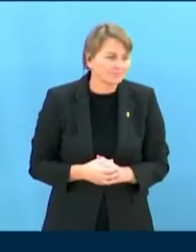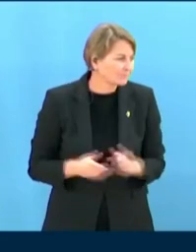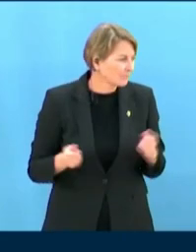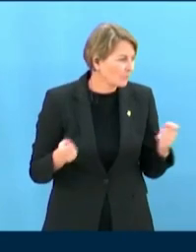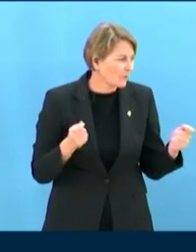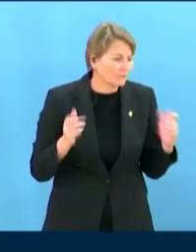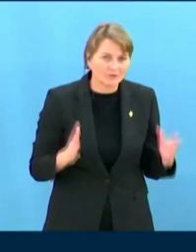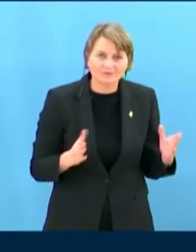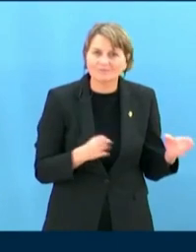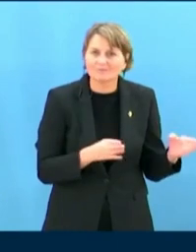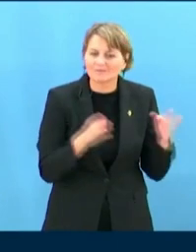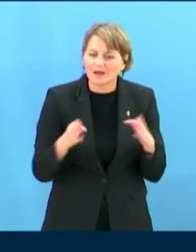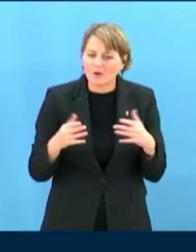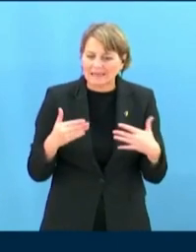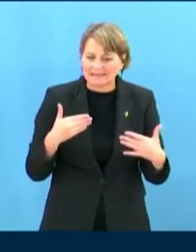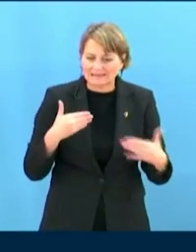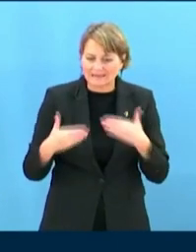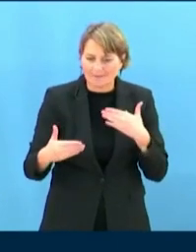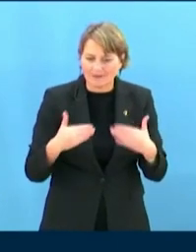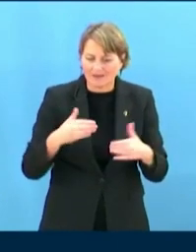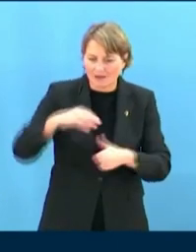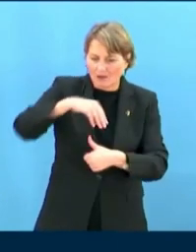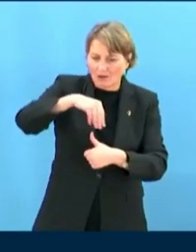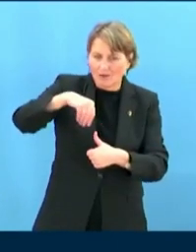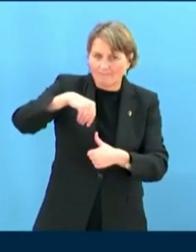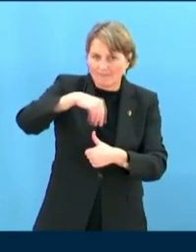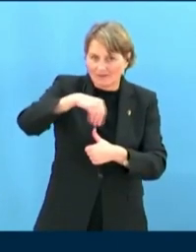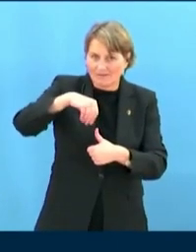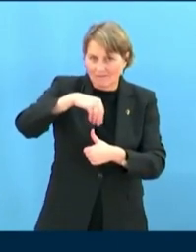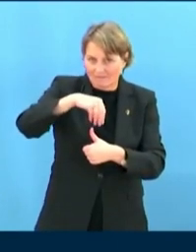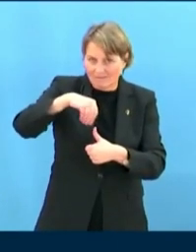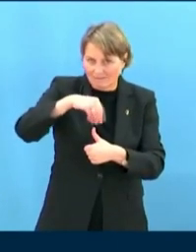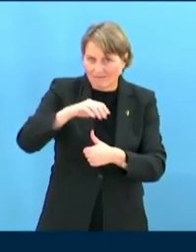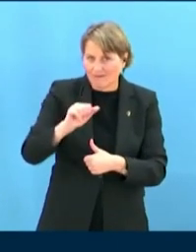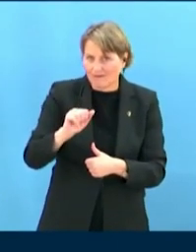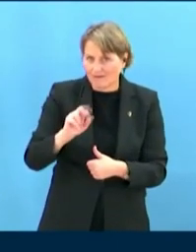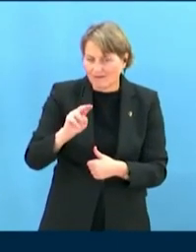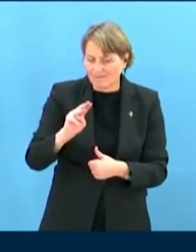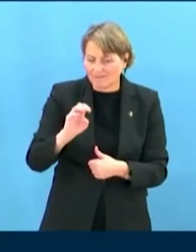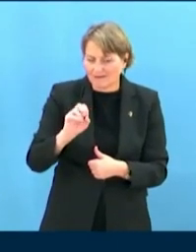L'Assemblée d'Est-Arménien de l'Arménien Occidentale